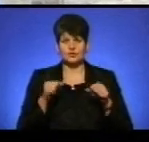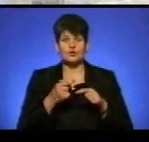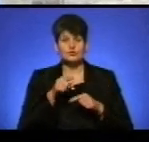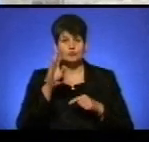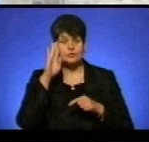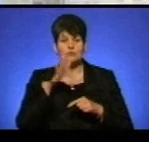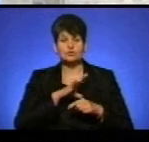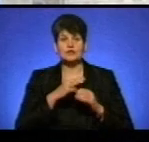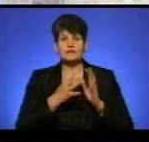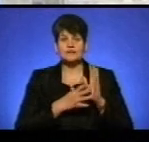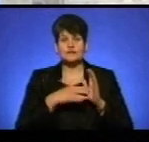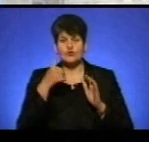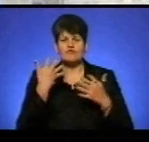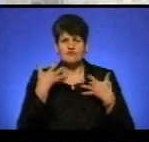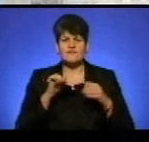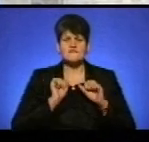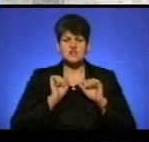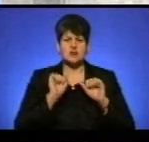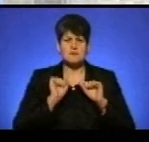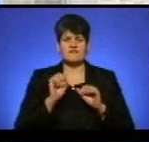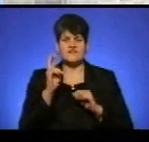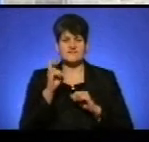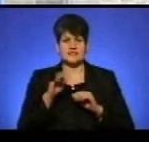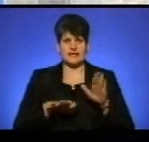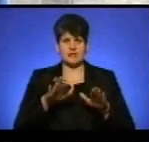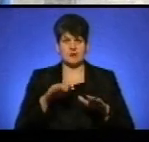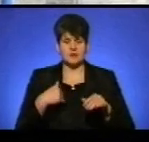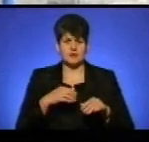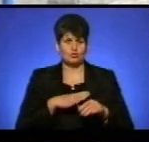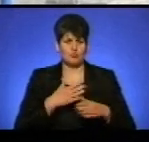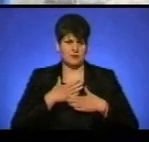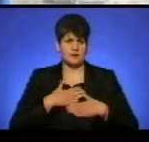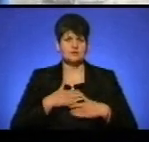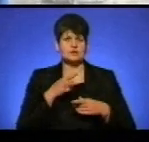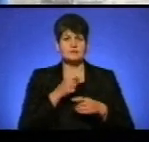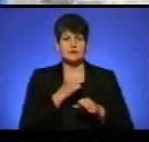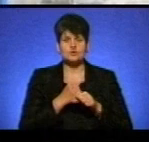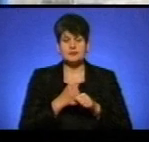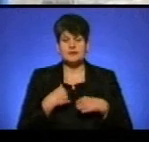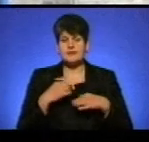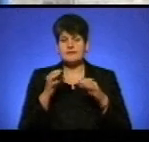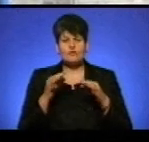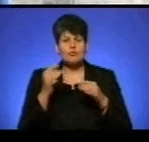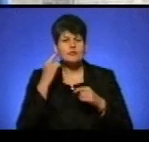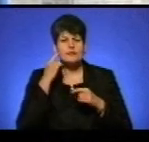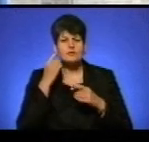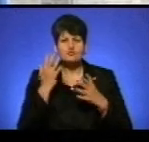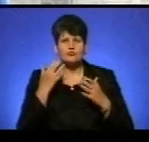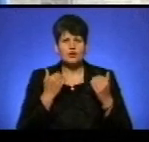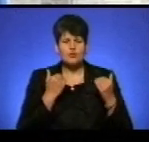19 років, він вже вижимав штангу 200 кілограм. І мені було настільки приємно з ним працювати, тому що я ніколи від нього не чув